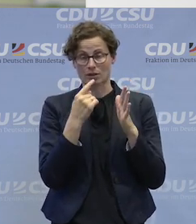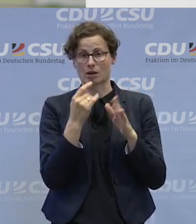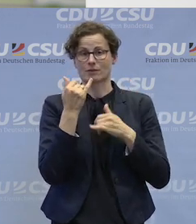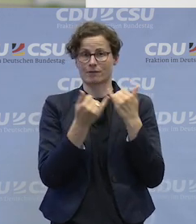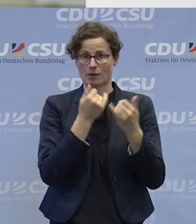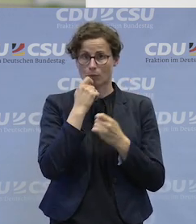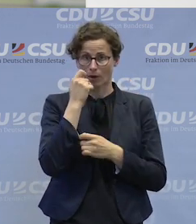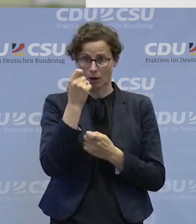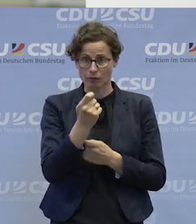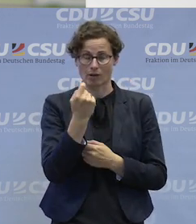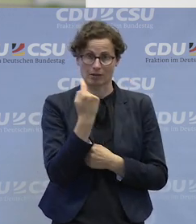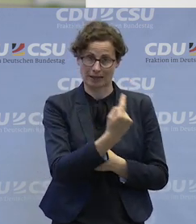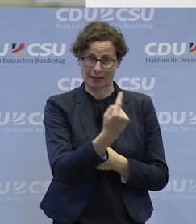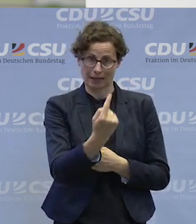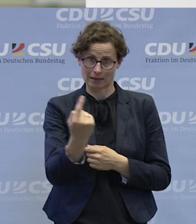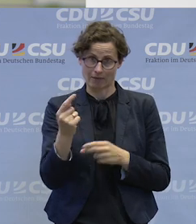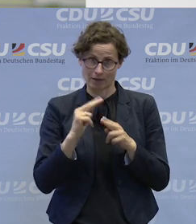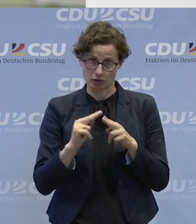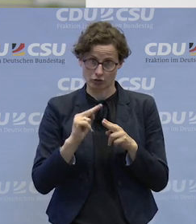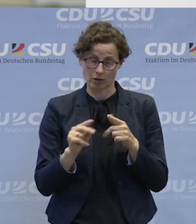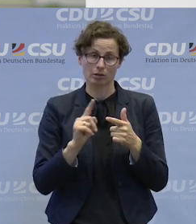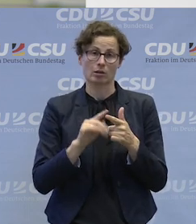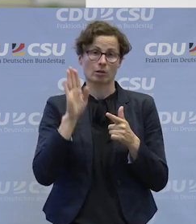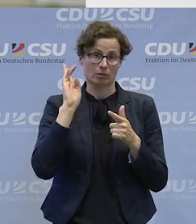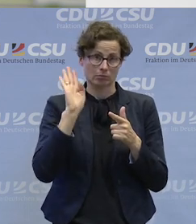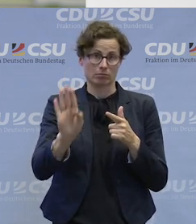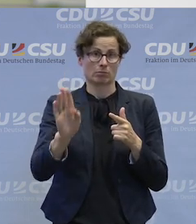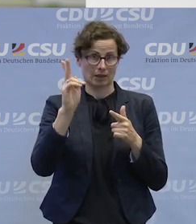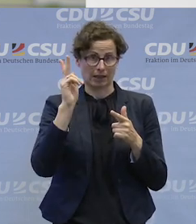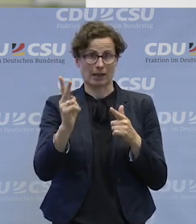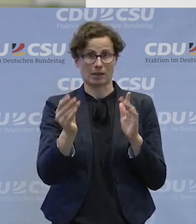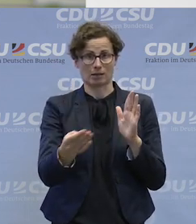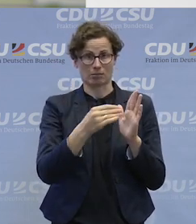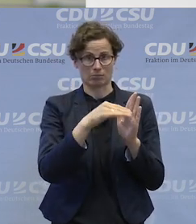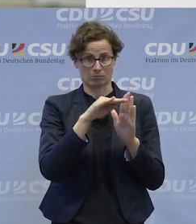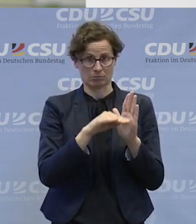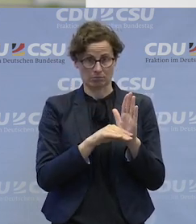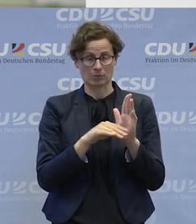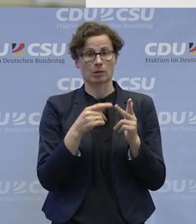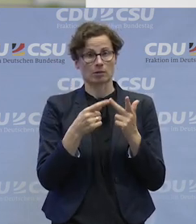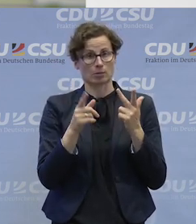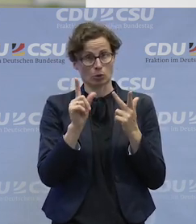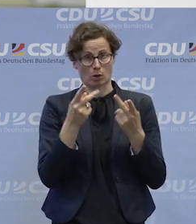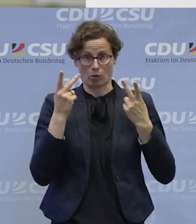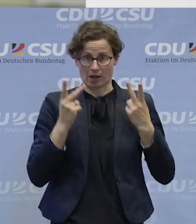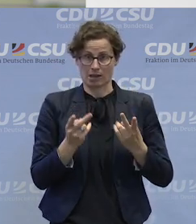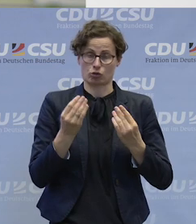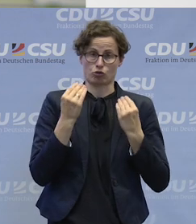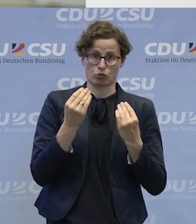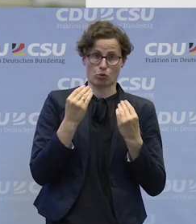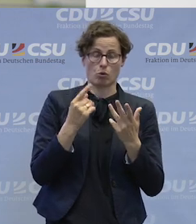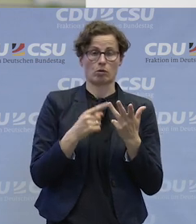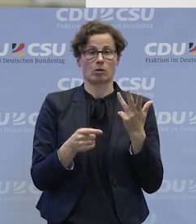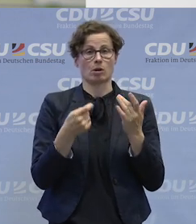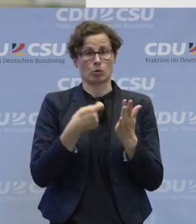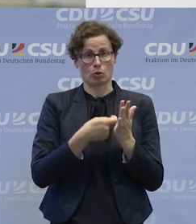Frauenbeauftragte in jeder Werkstatt die Rechte der Frauenbeauftragten, das heißt also auch die Rechte auf Schulung und die